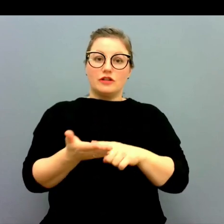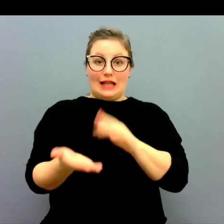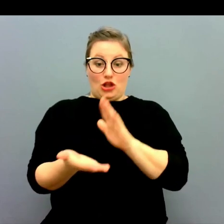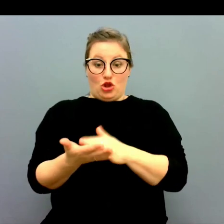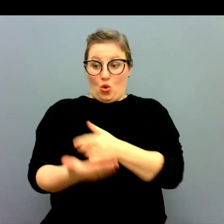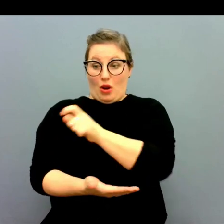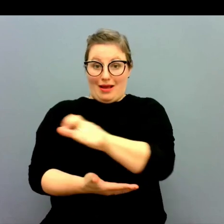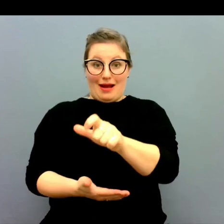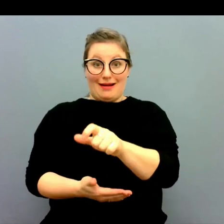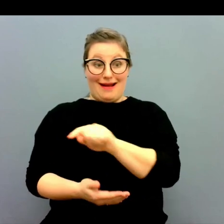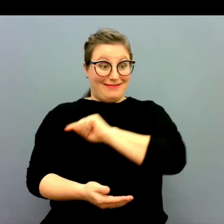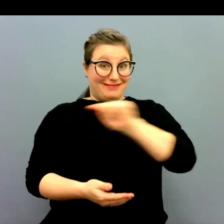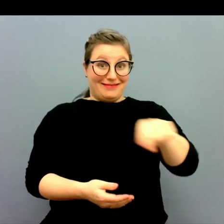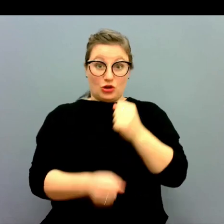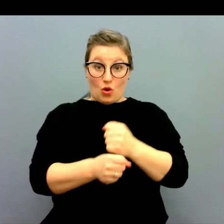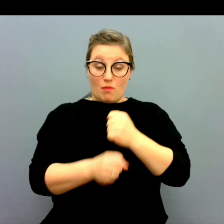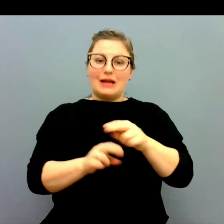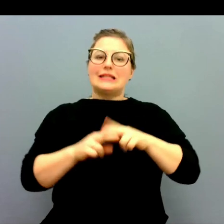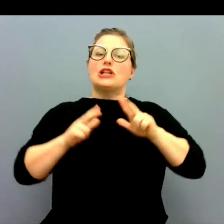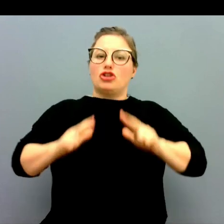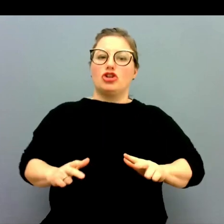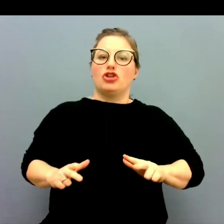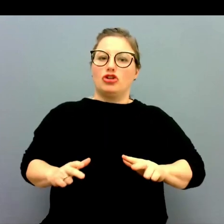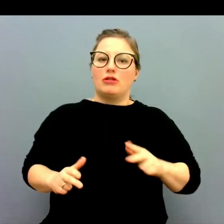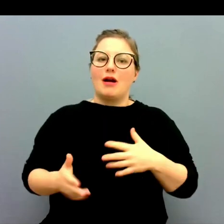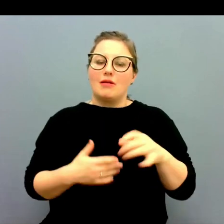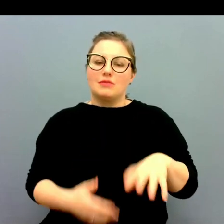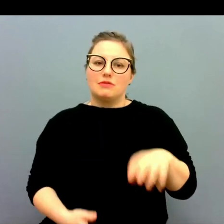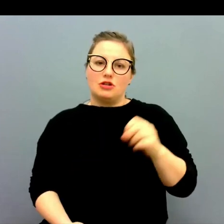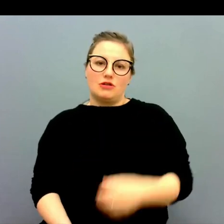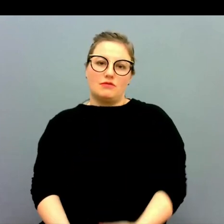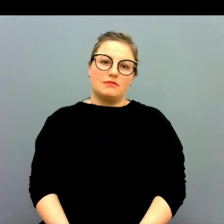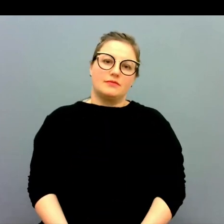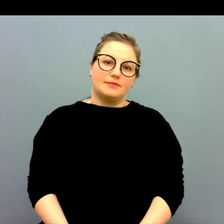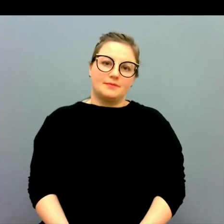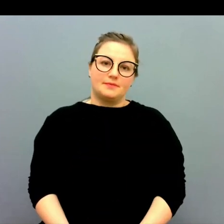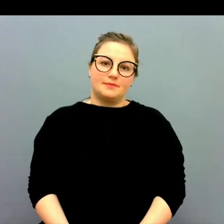tolkarna som arbetar känner sig trygga i sin arbetsmiljö.